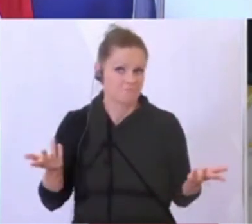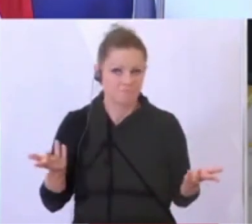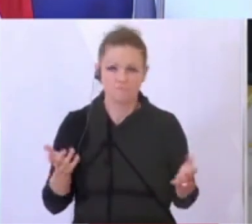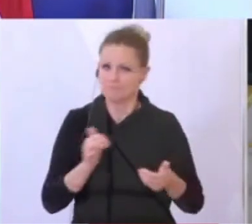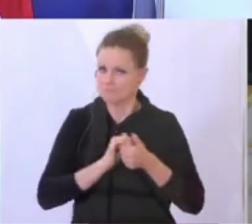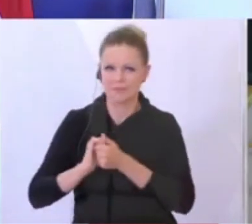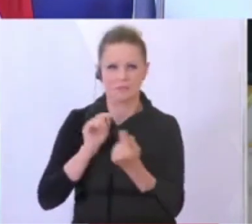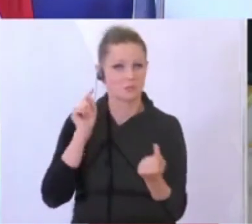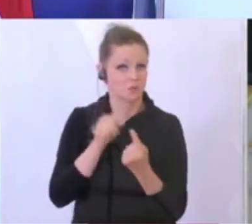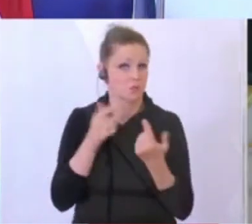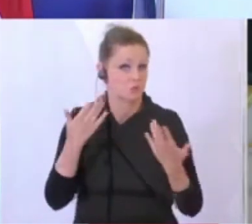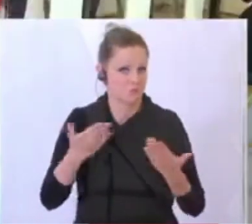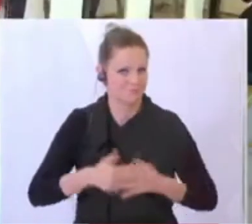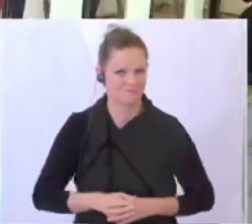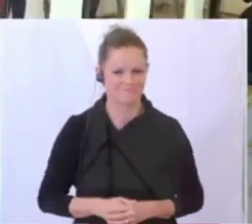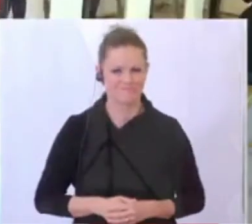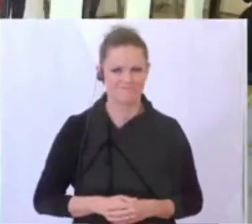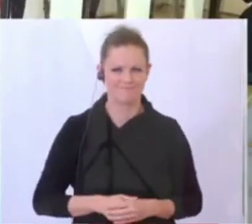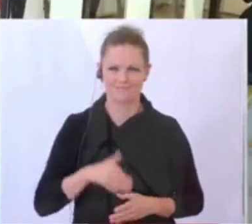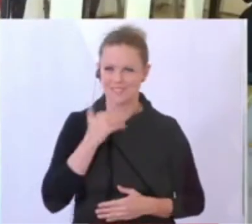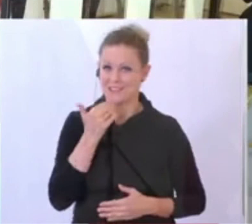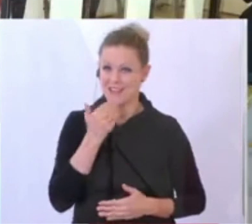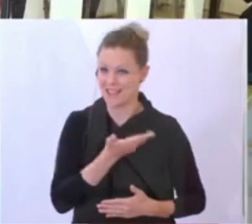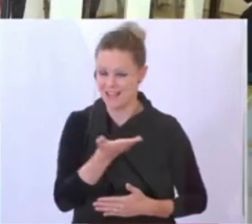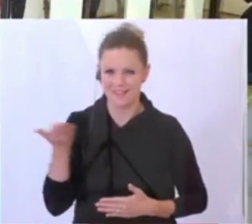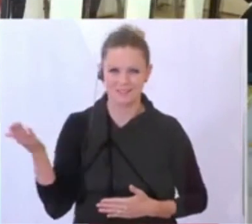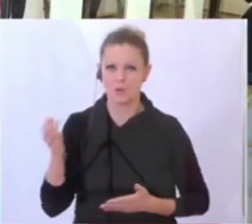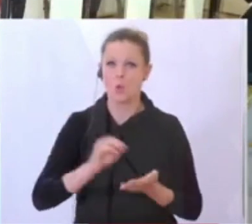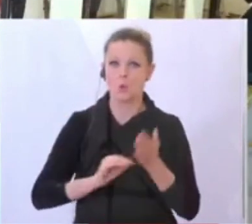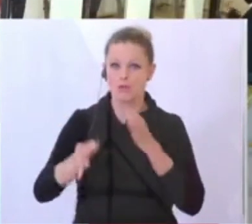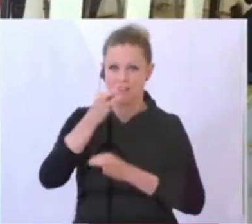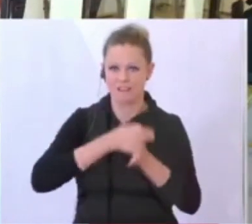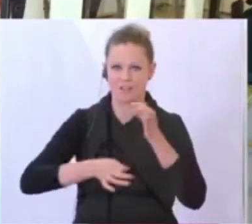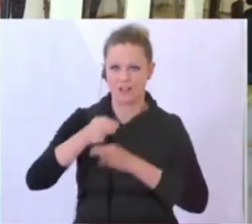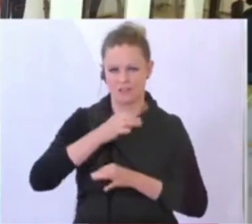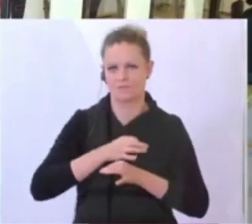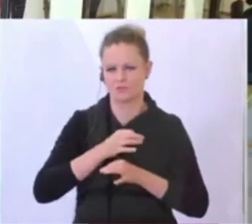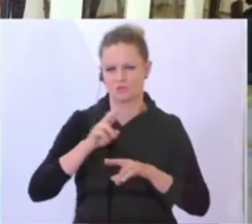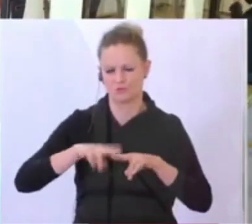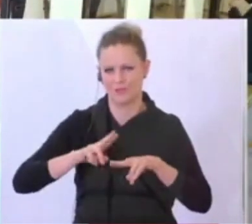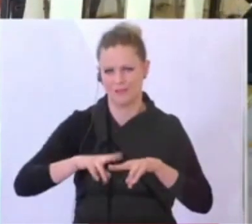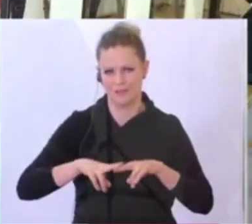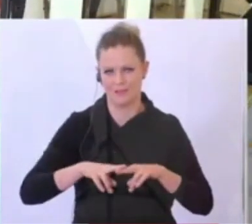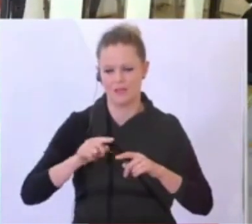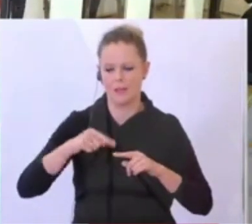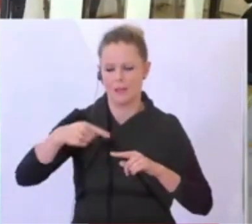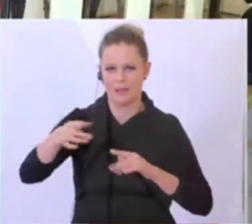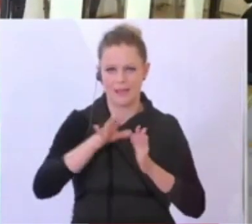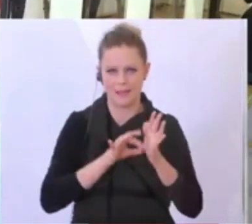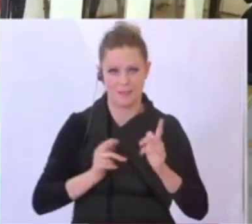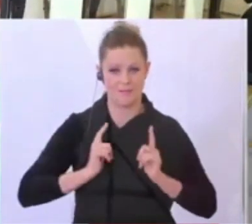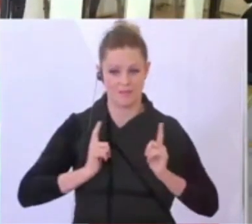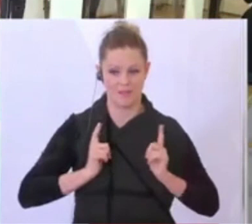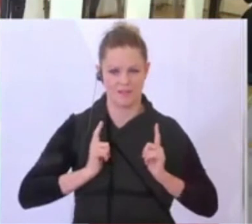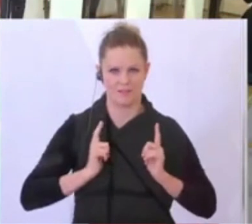gemeinsames Ziel sein. Vielen Dank. Wie gesagt, weitere Fragen gerne bilateral. Die Folgetermine warten bereits. Wir